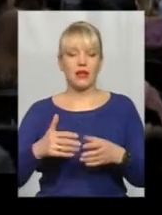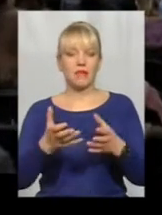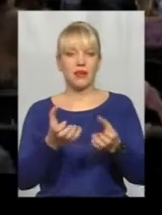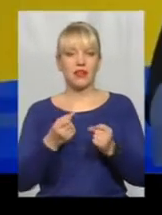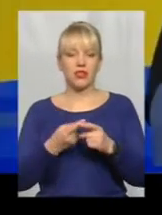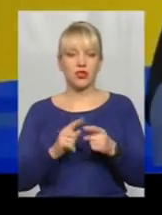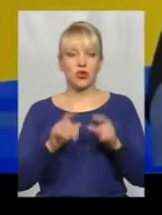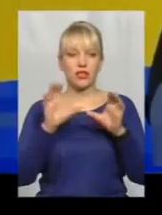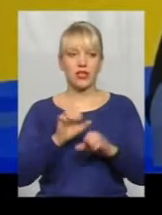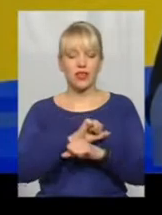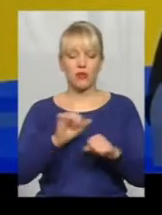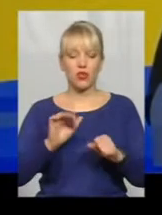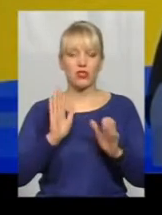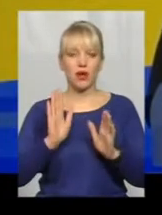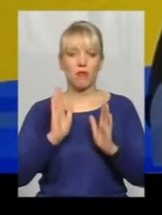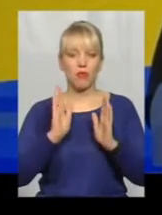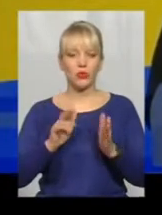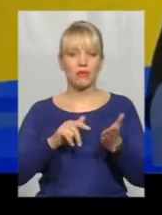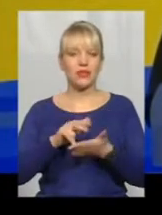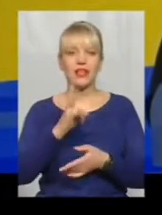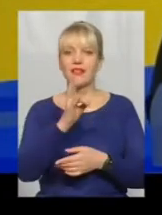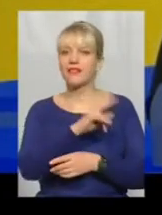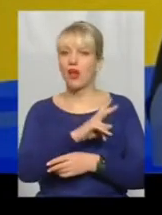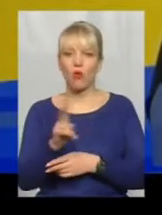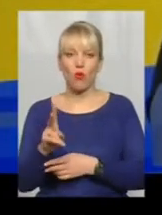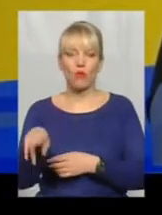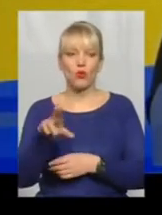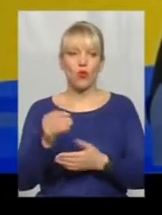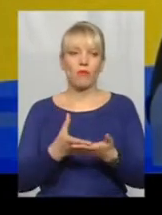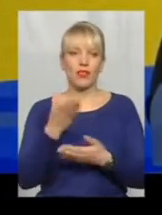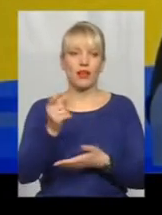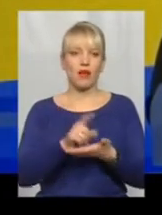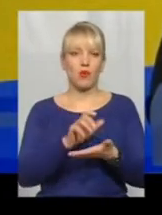закону не можна буде підійти нікому до платника податків.